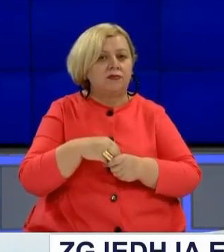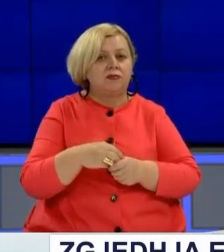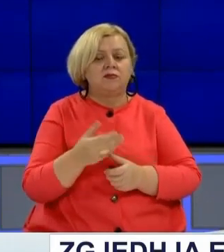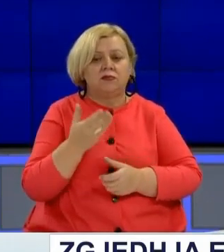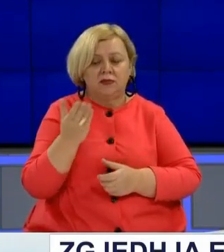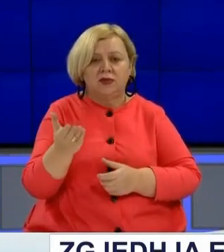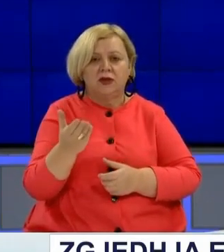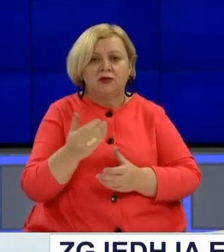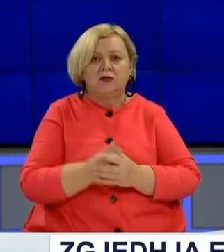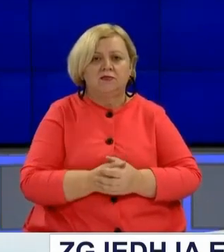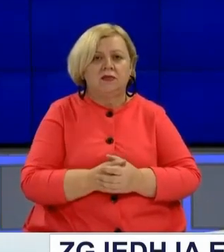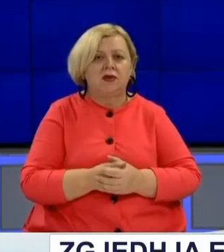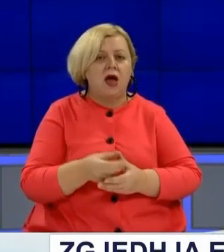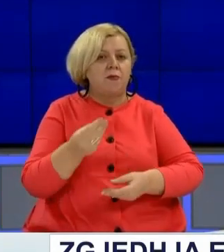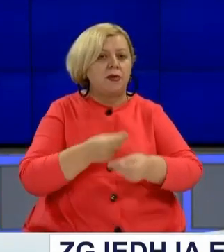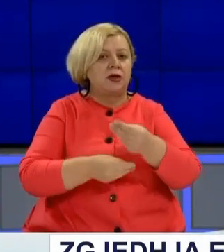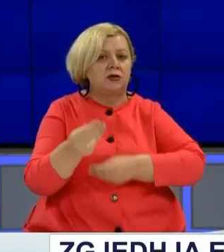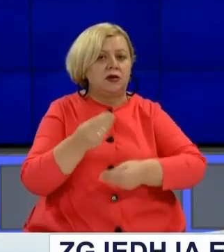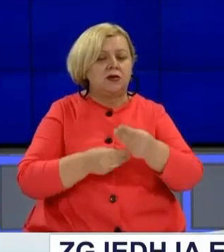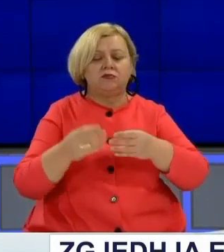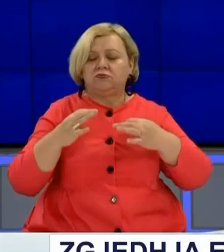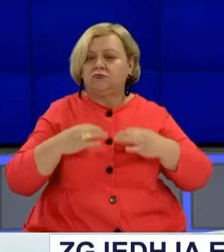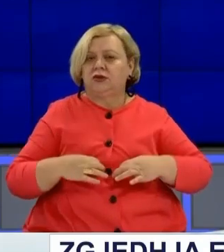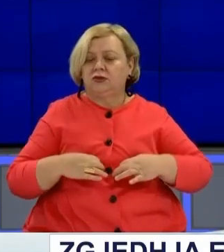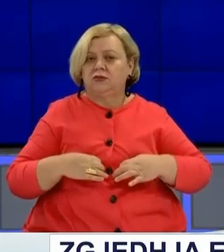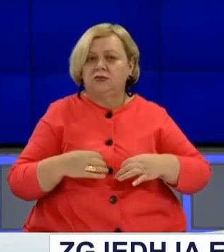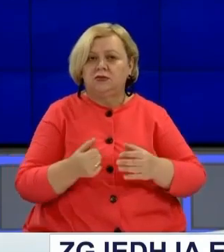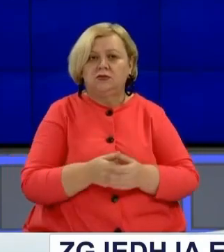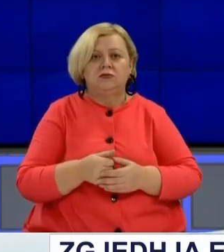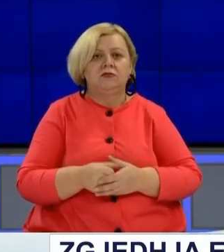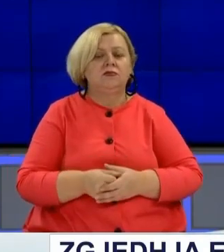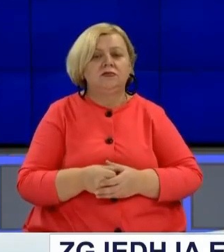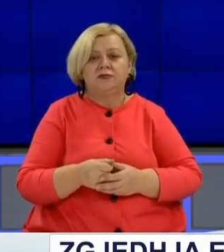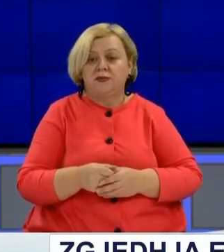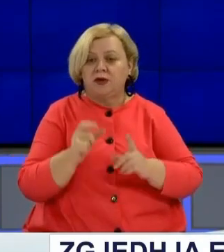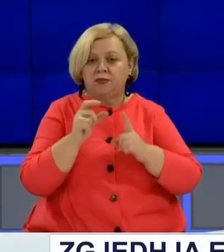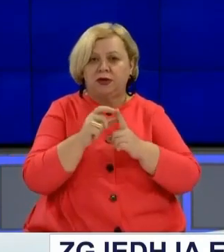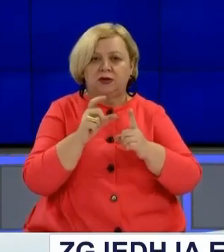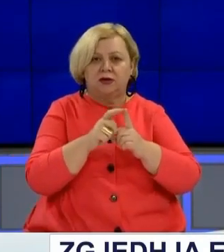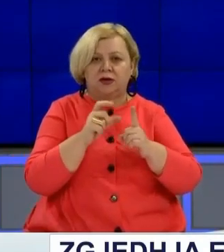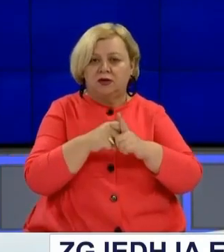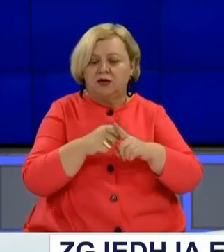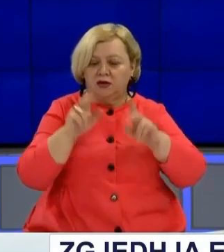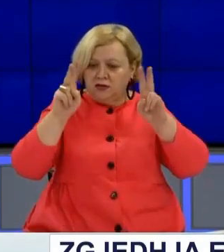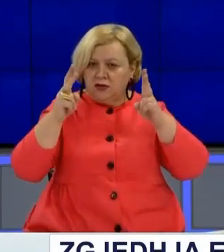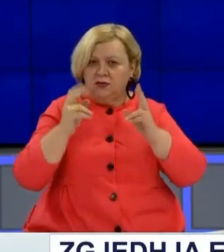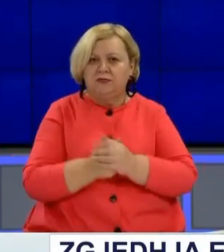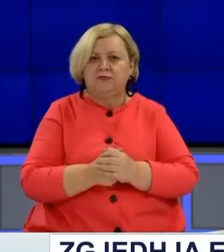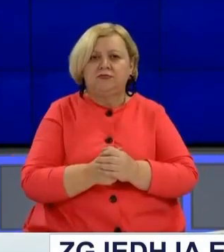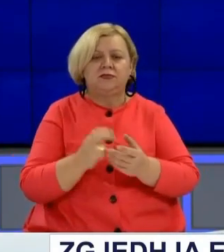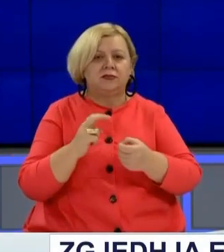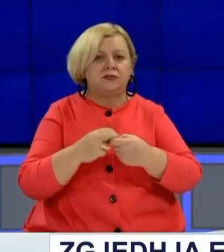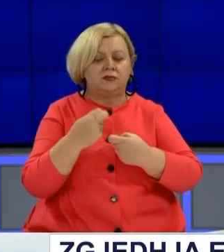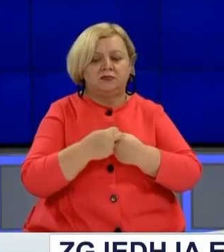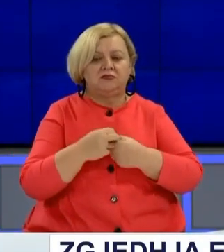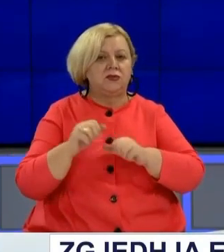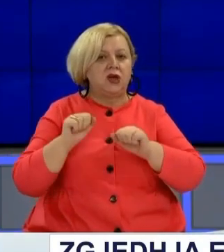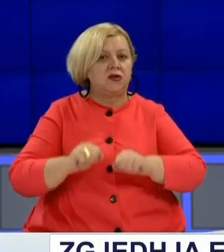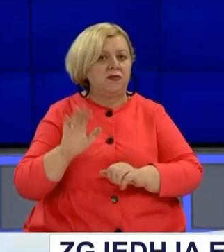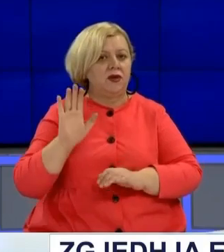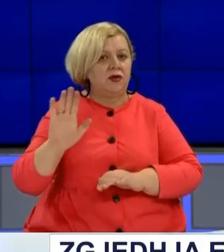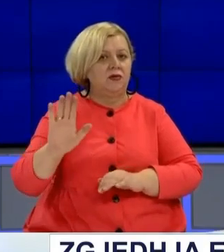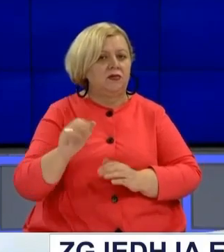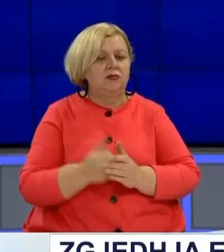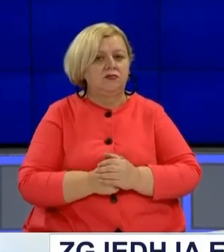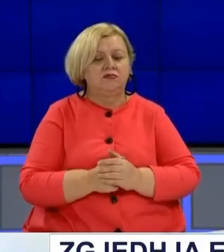që ata i quajnë pazare për postin e kreju të shtetit. Ndërsa në pëdëkë thonë se kjo tem është vetëm e koalicionit qeverisës dhe se